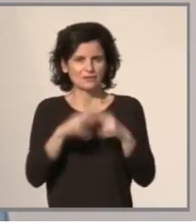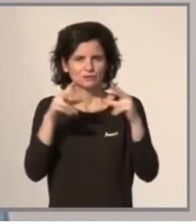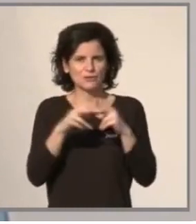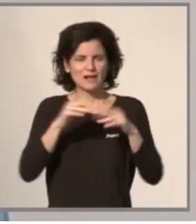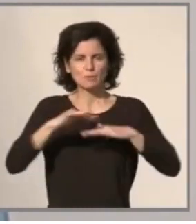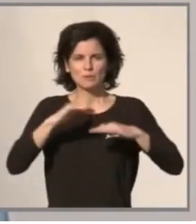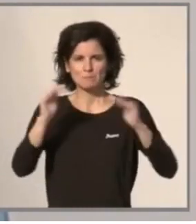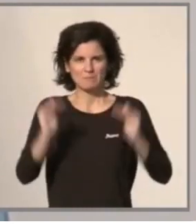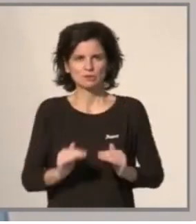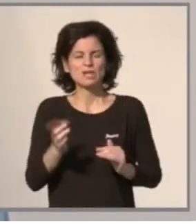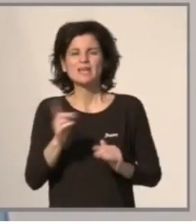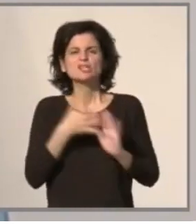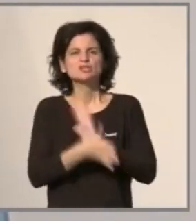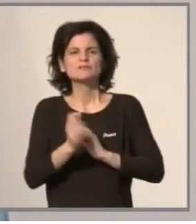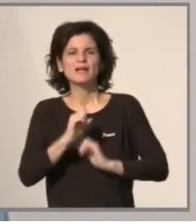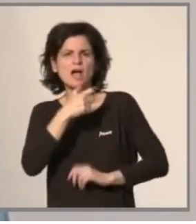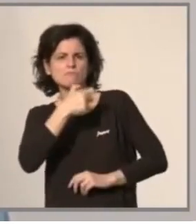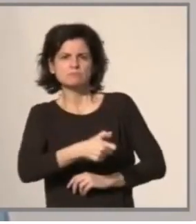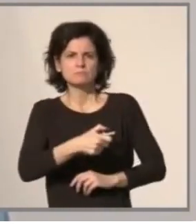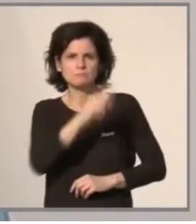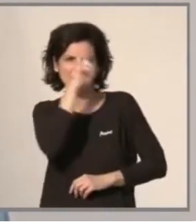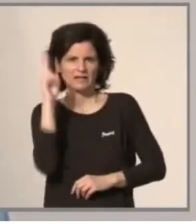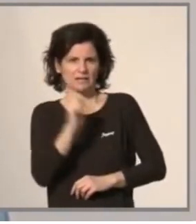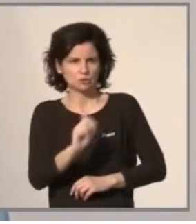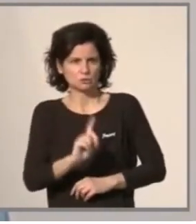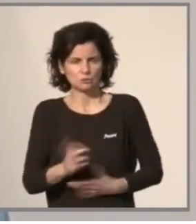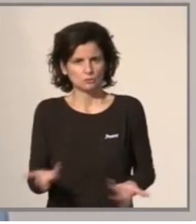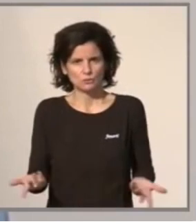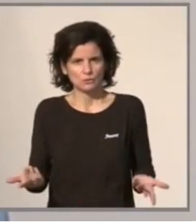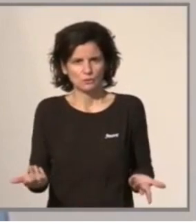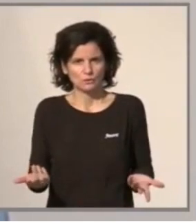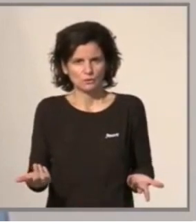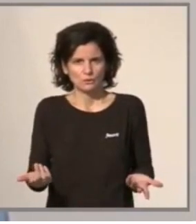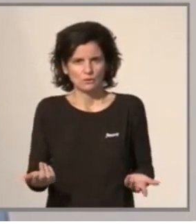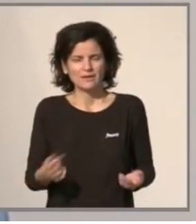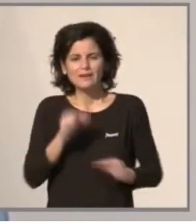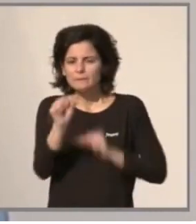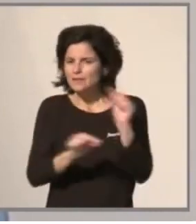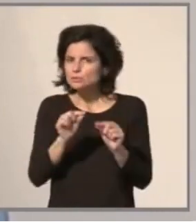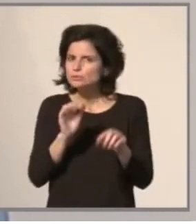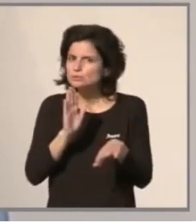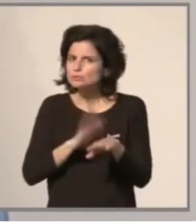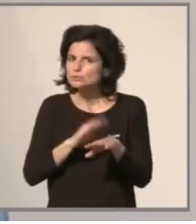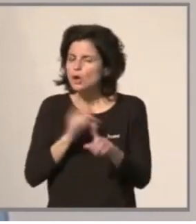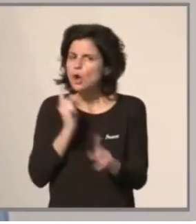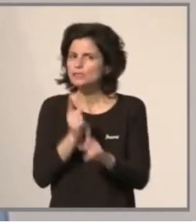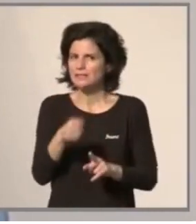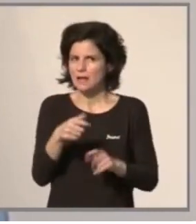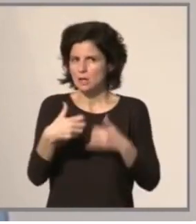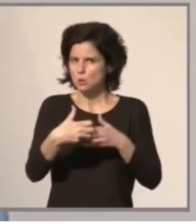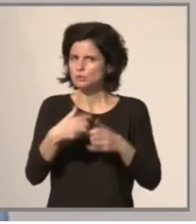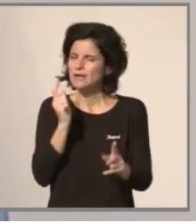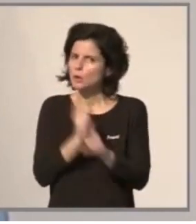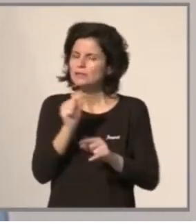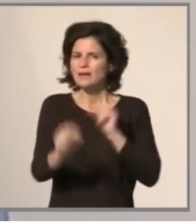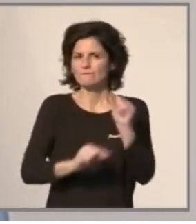aquí hem de tenir fòbia és el virus. El país no coneix ni de dies de guardar, ni de fronteres.